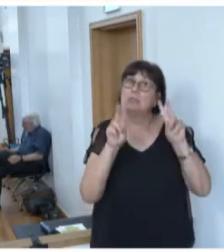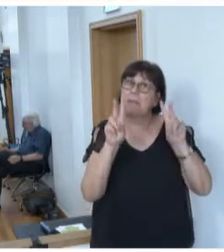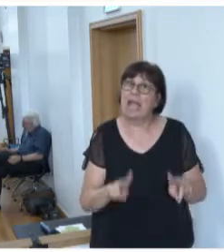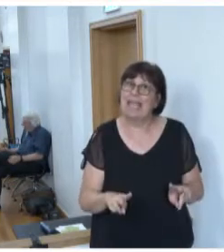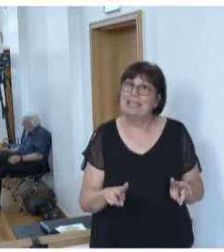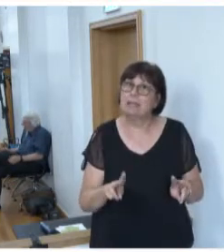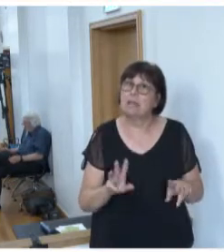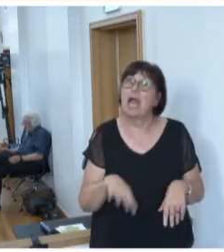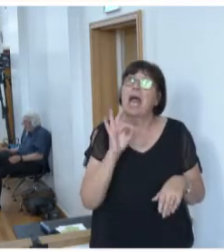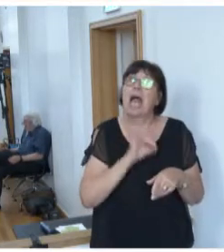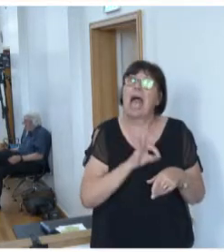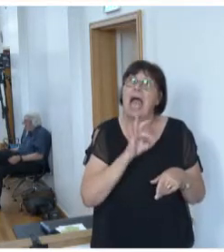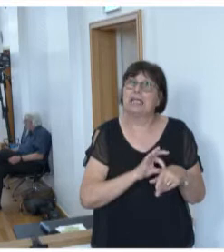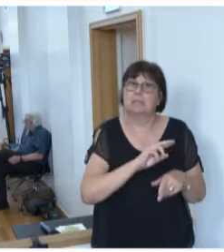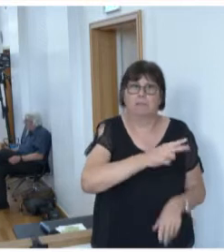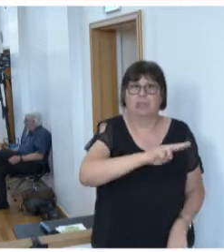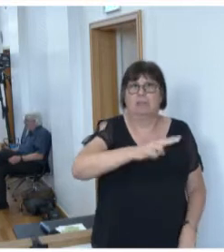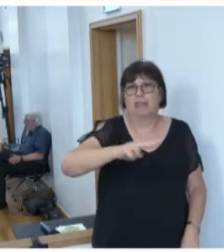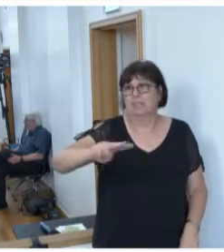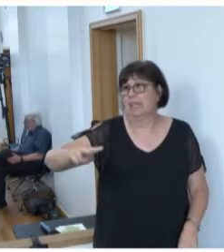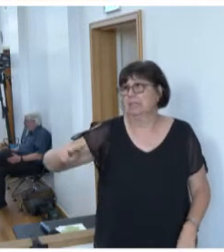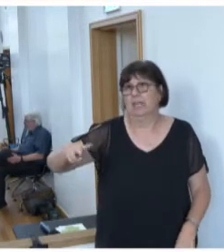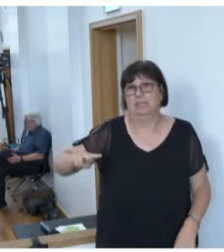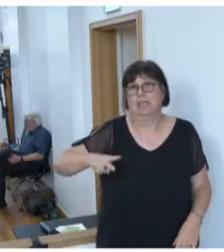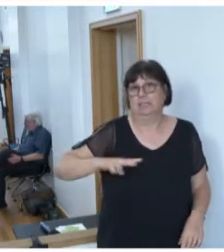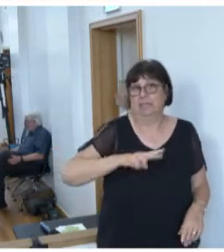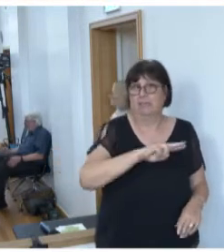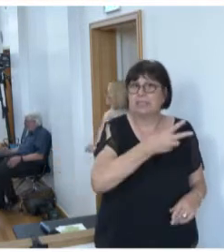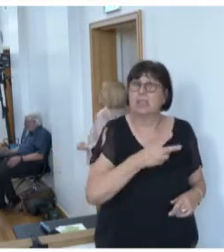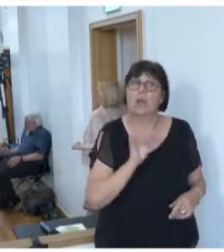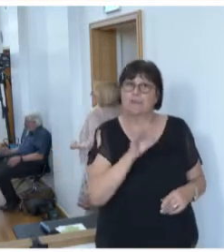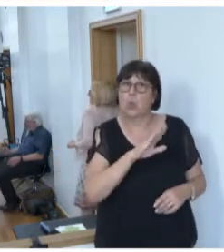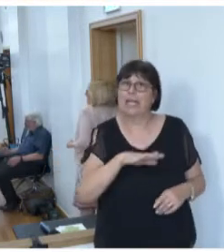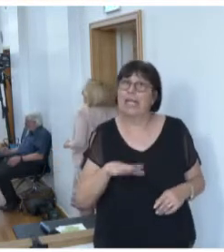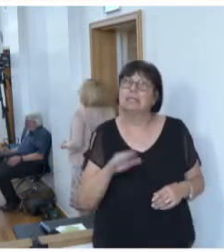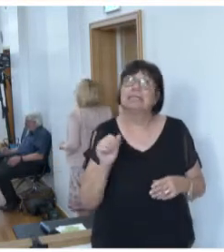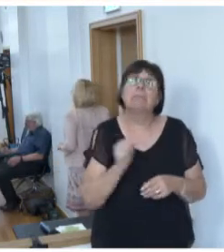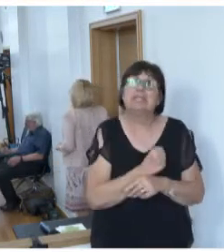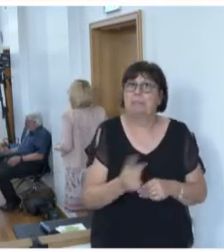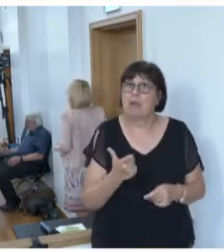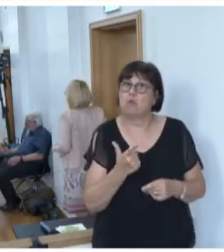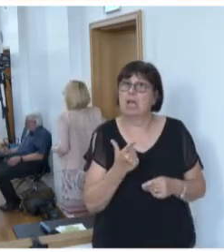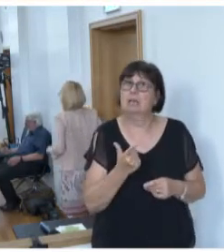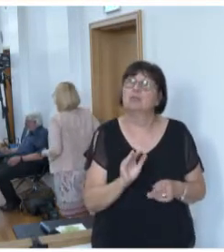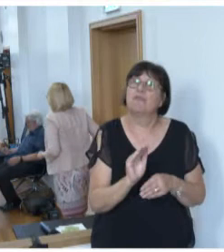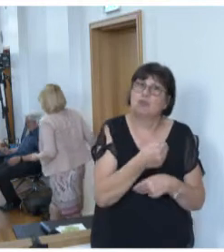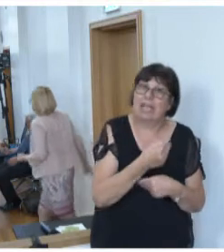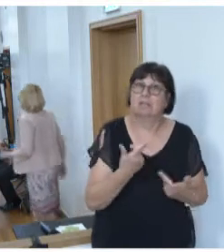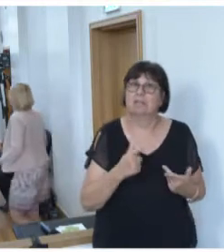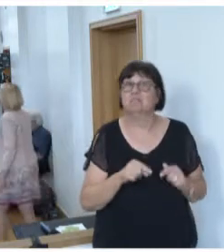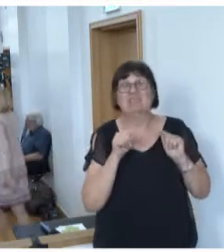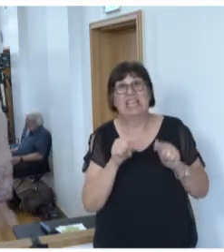Ärztehopping betreiben, um die Kindesmisshandlung oder den Kindesmissbrauch zu verschleiern. Und dabei geht es um